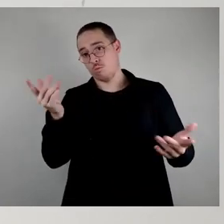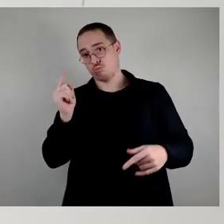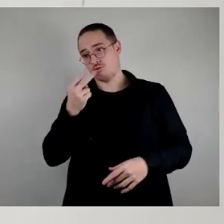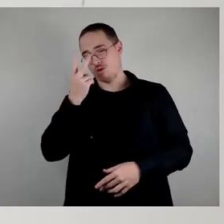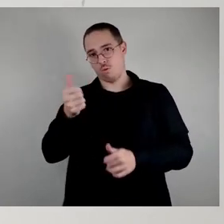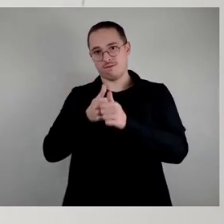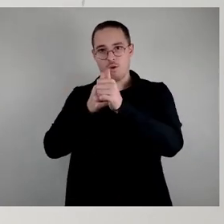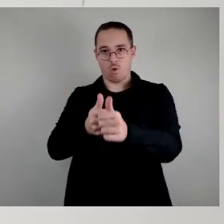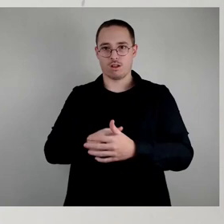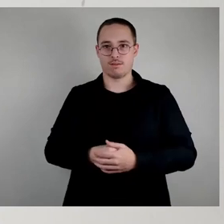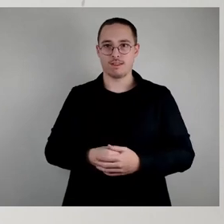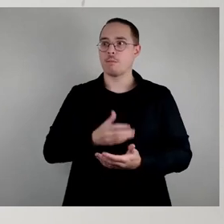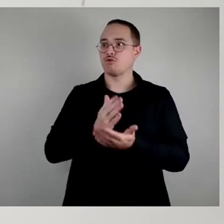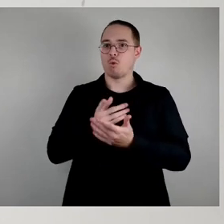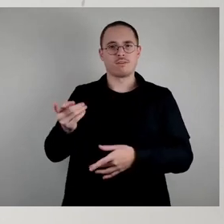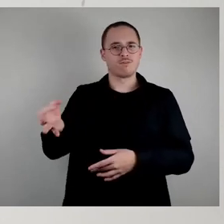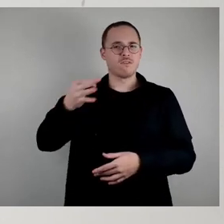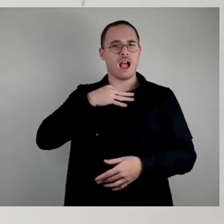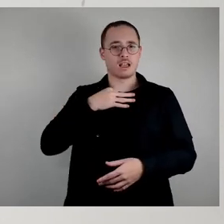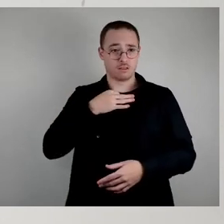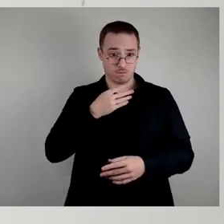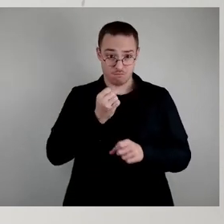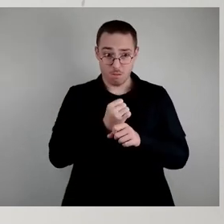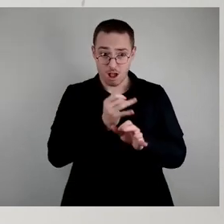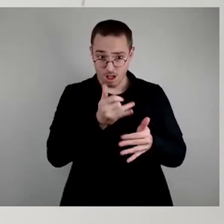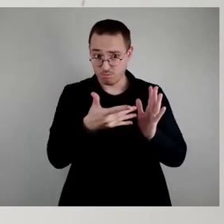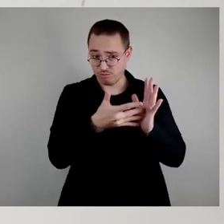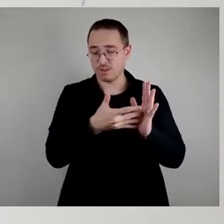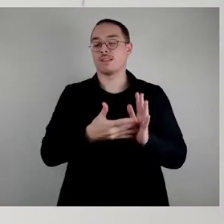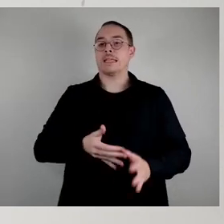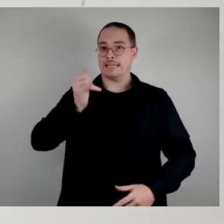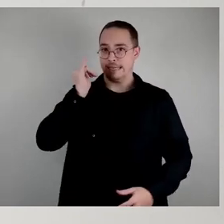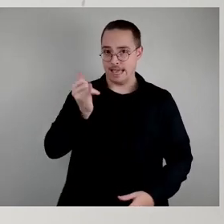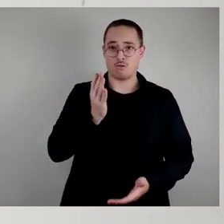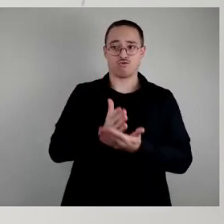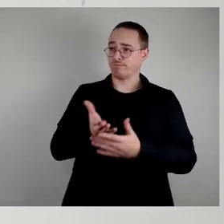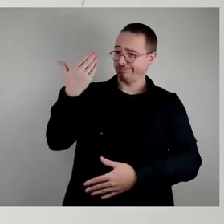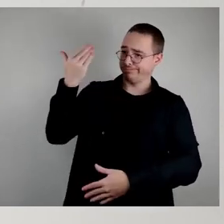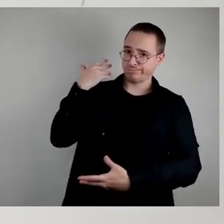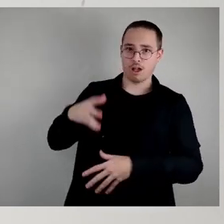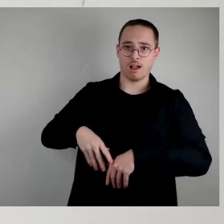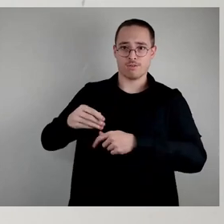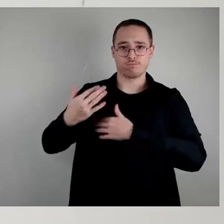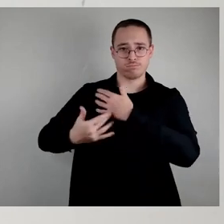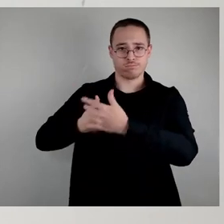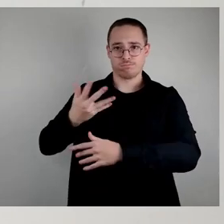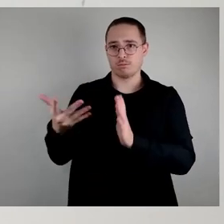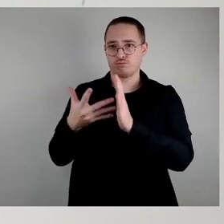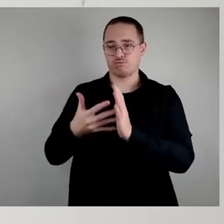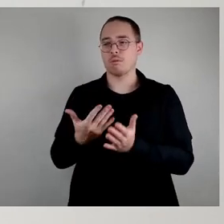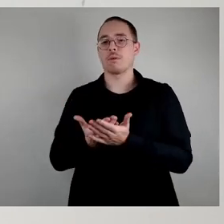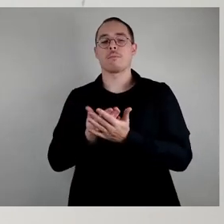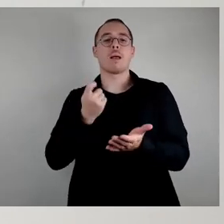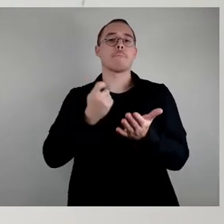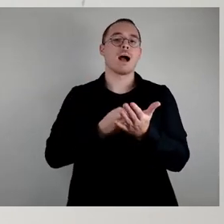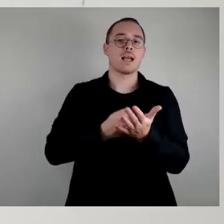längst dabei, uns das auch anzuschauen, um zu gucken, wie wir Preise stabilisieren können, beziehungsweise